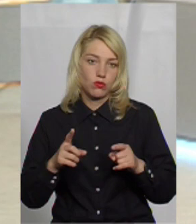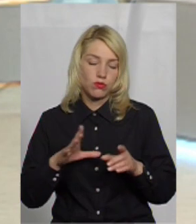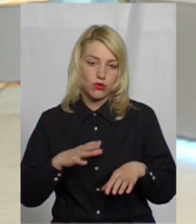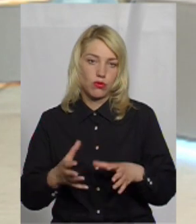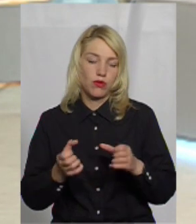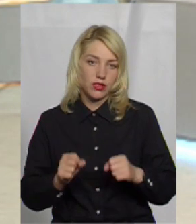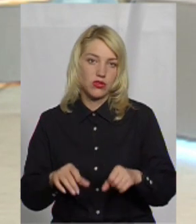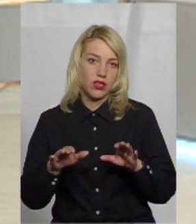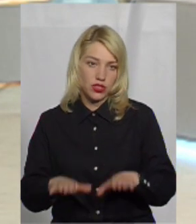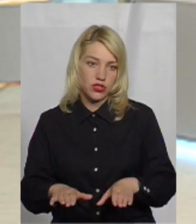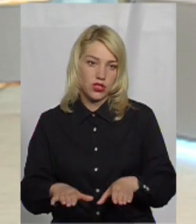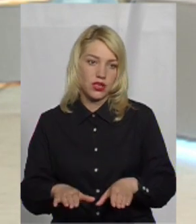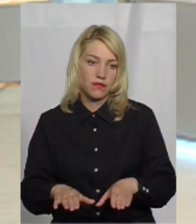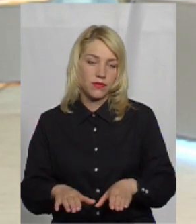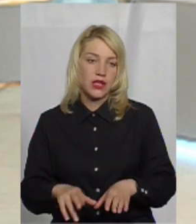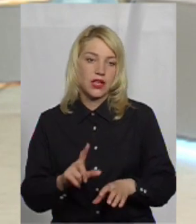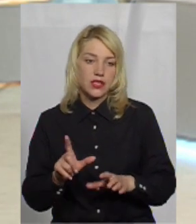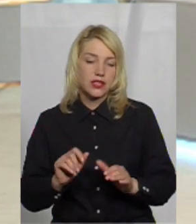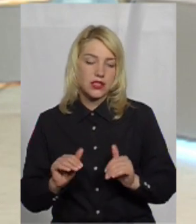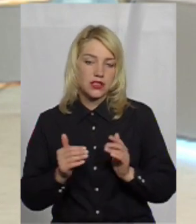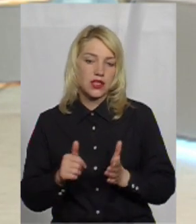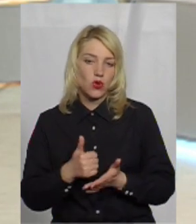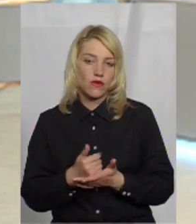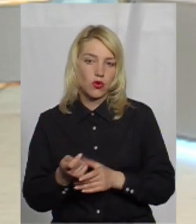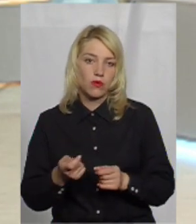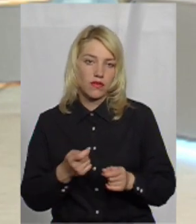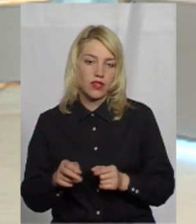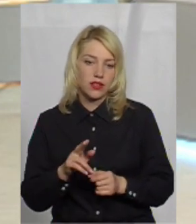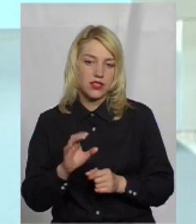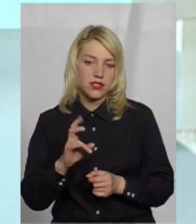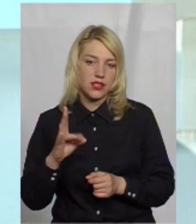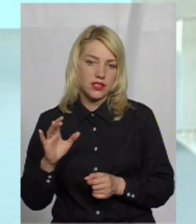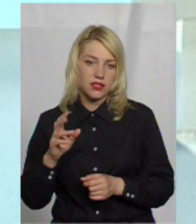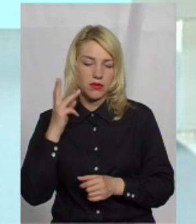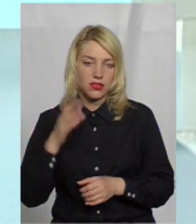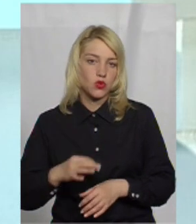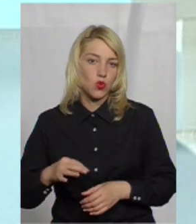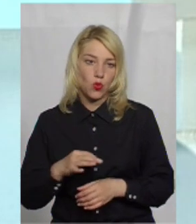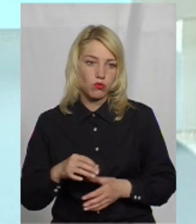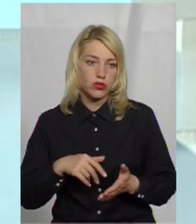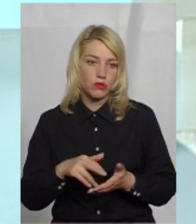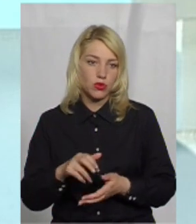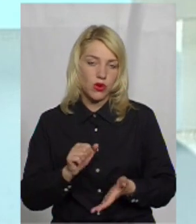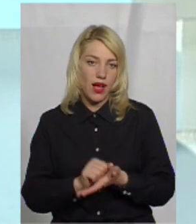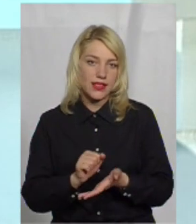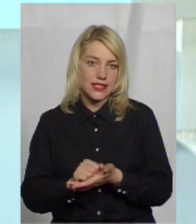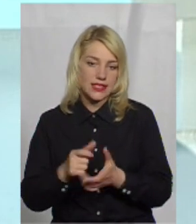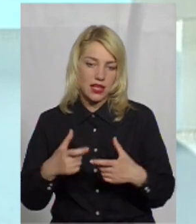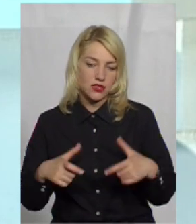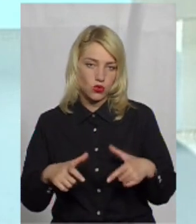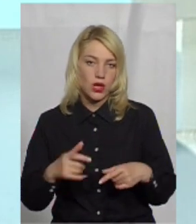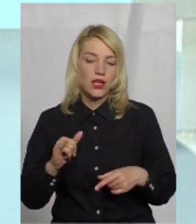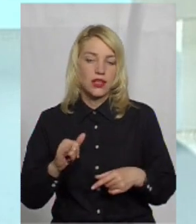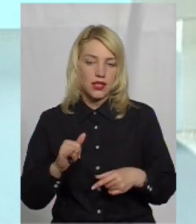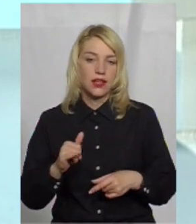прийнято рішення із-за ініціативи Головного управління ДСНС Україної Хмельницької області пройти атестацію. І наша